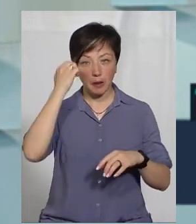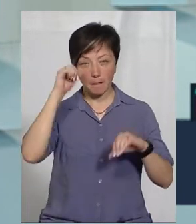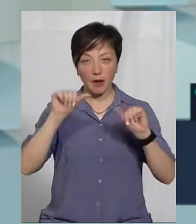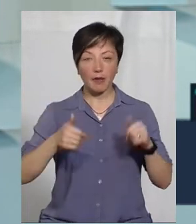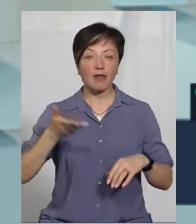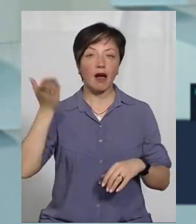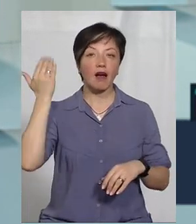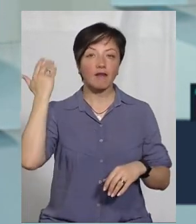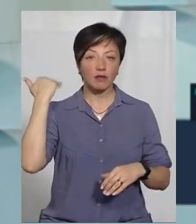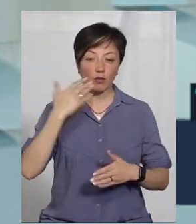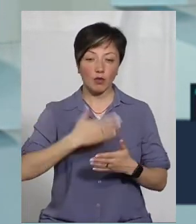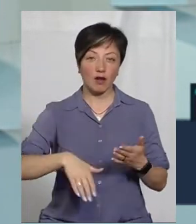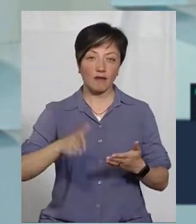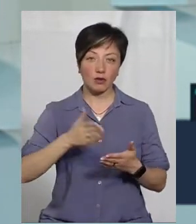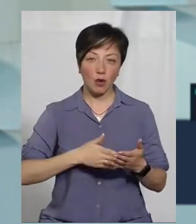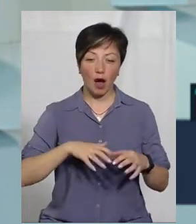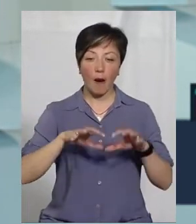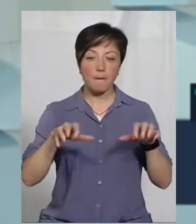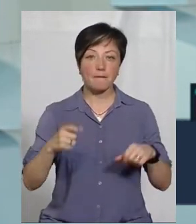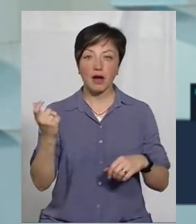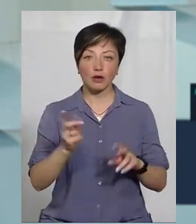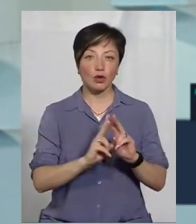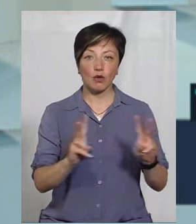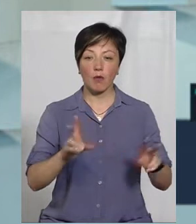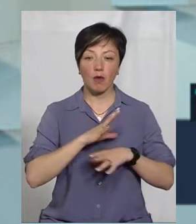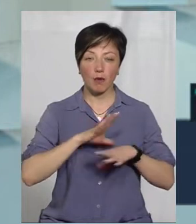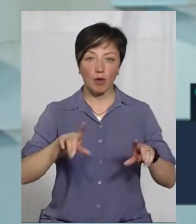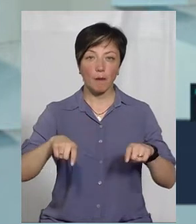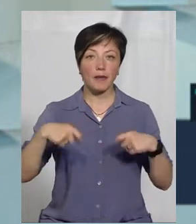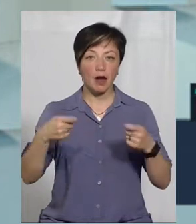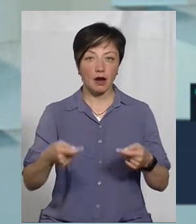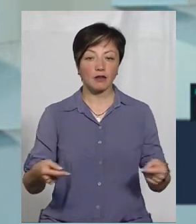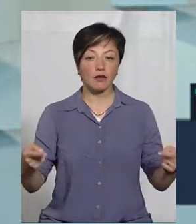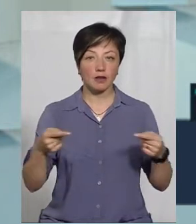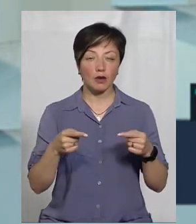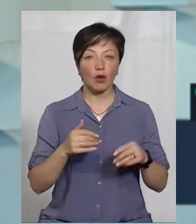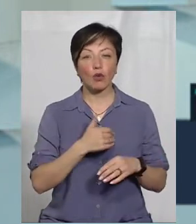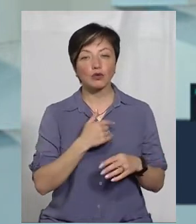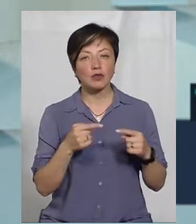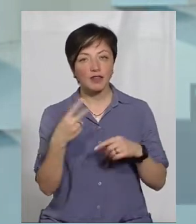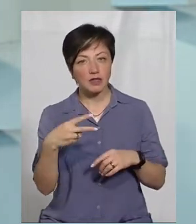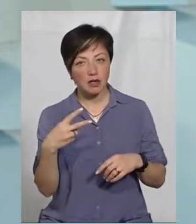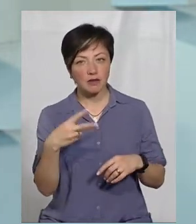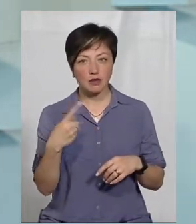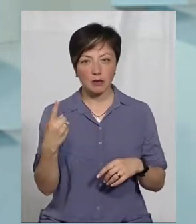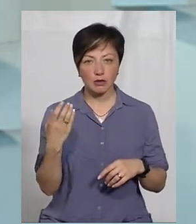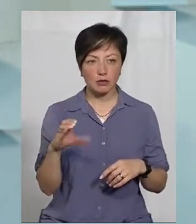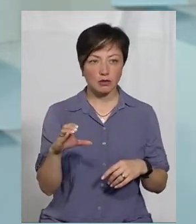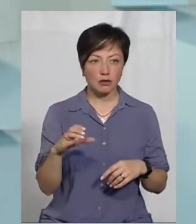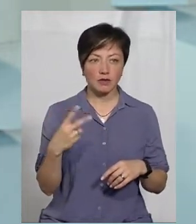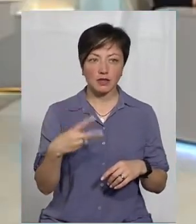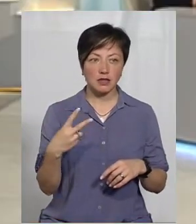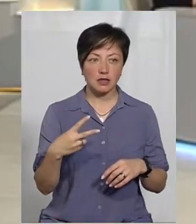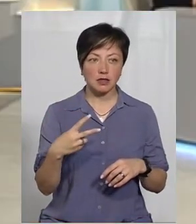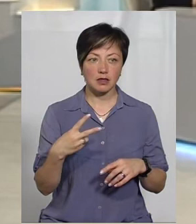вони вже давним-давно ліквідовані, а майно нікому не було передано. Хочу уточнити, 20-го чи 21-го століття? 20